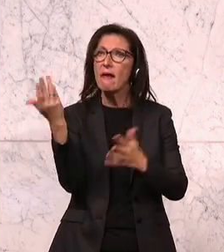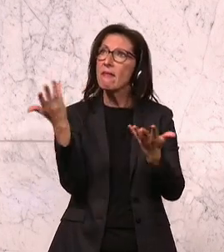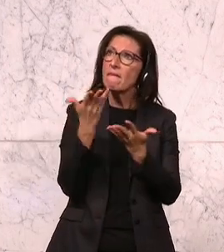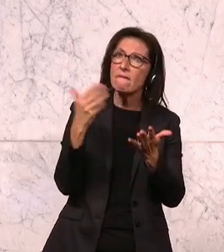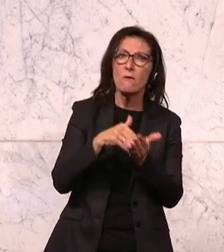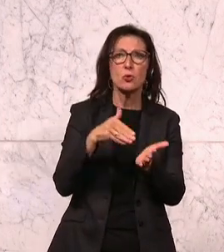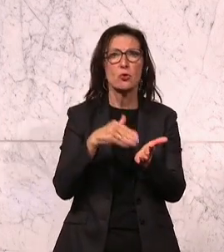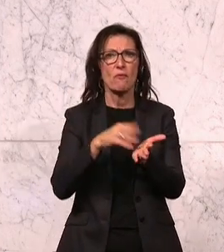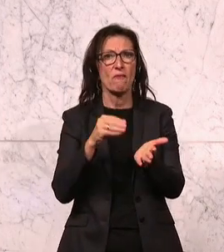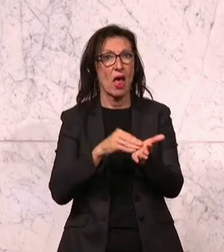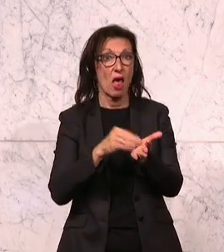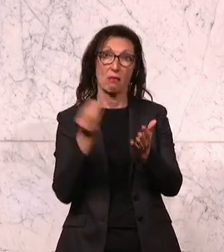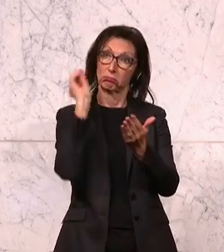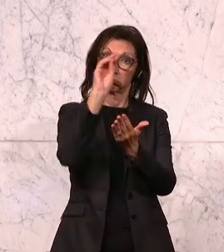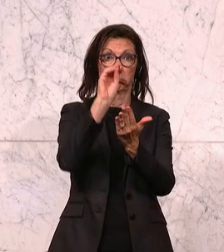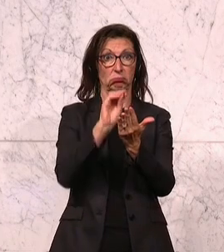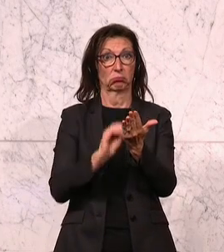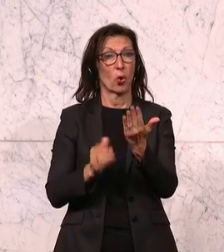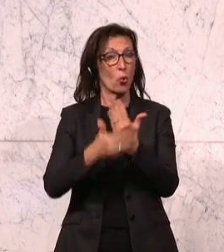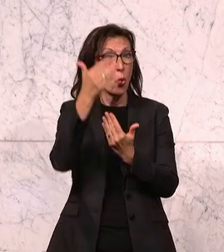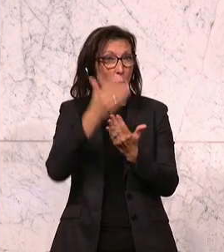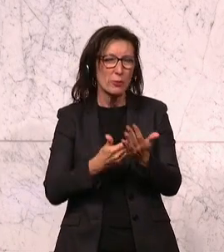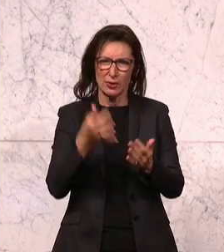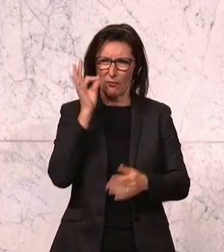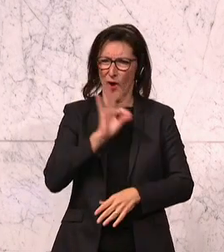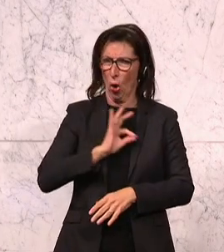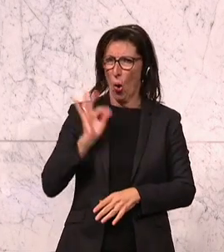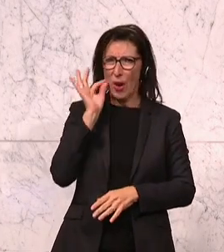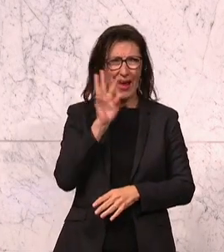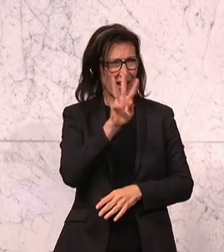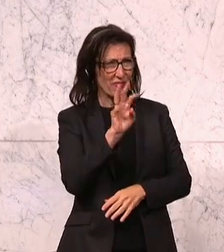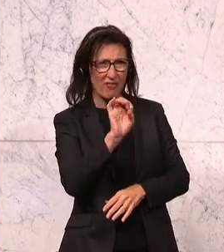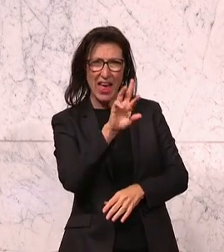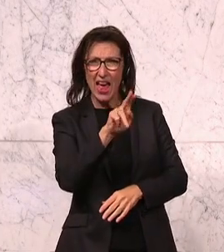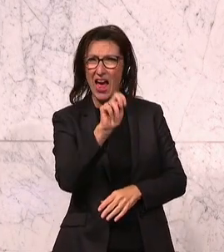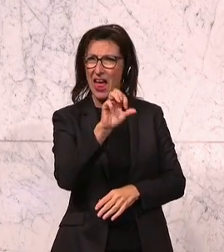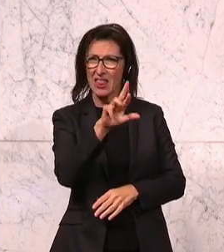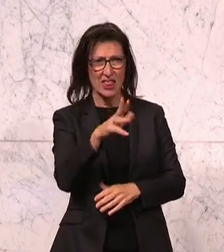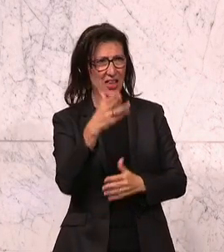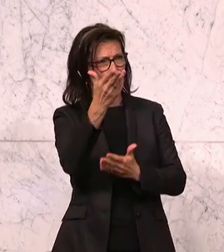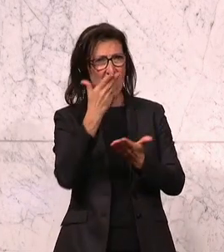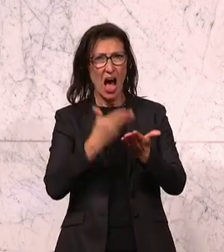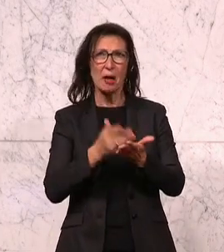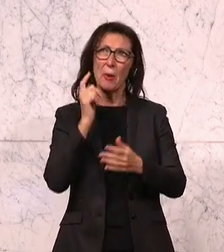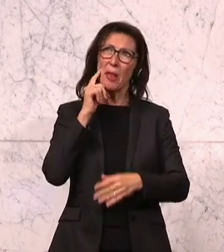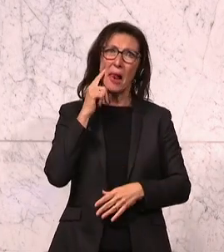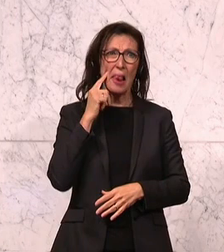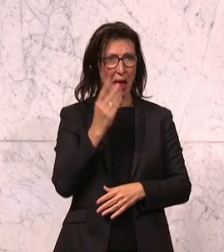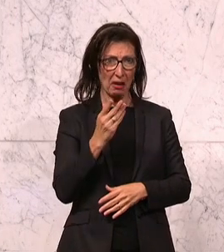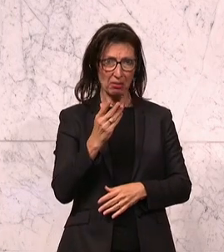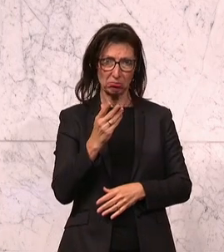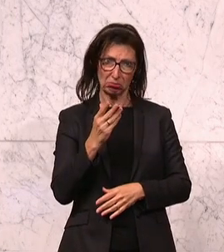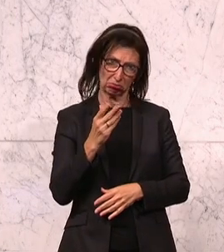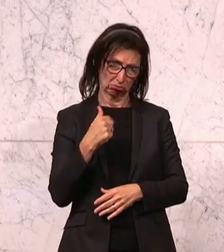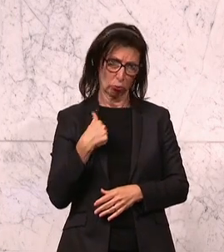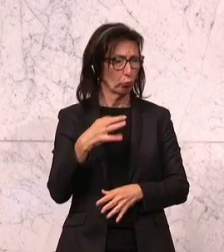Kontaktadressen auf der Homepage. Und Frau Kollegin Werner, ich finde es nicht, dieses Angebot finde ich nicht lächerlich, sondern ich finde es wichtig,